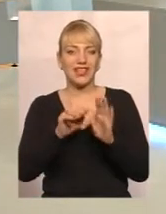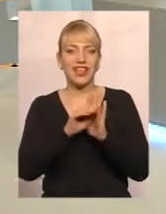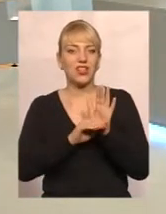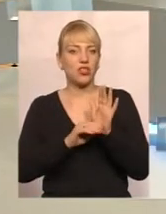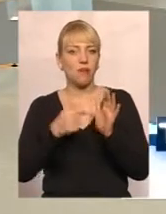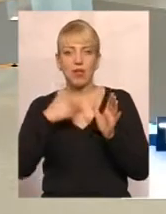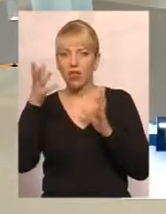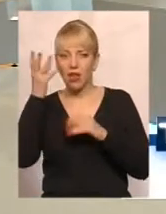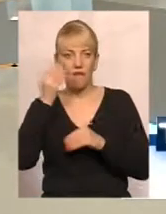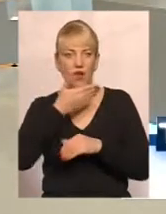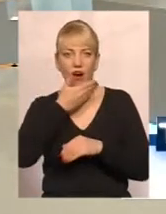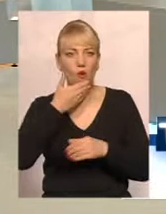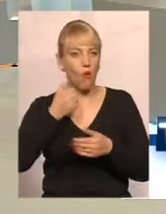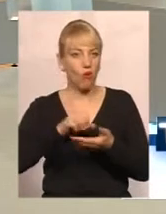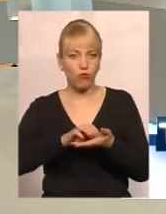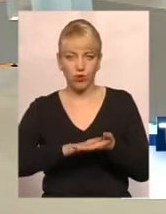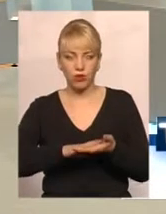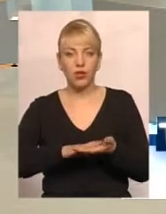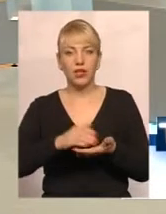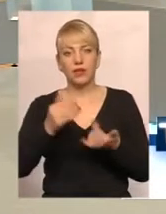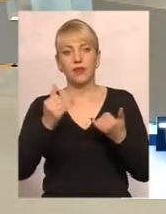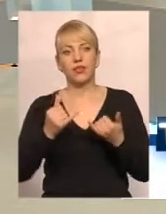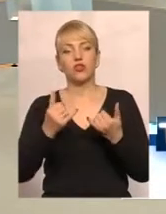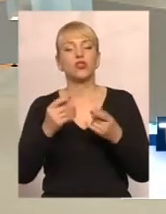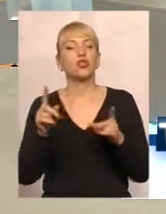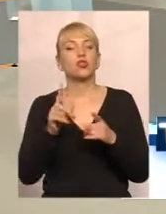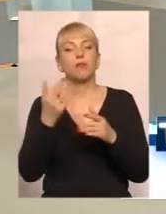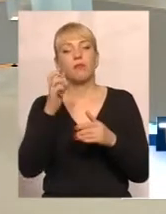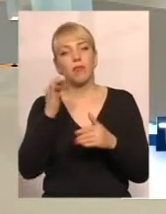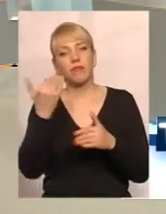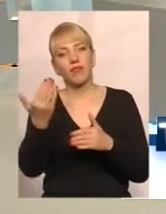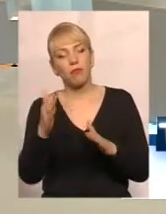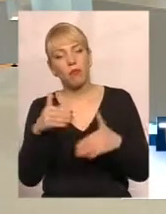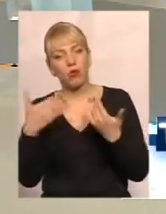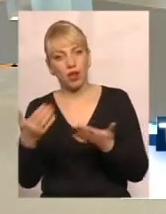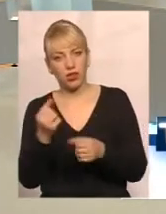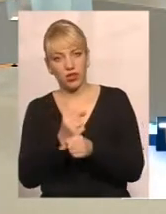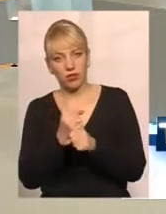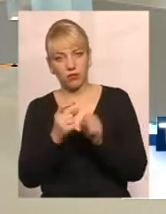на сьогоднішній день існують. Що ви порадили зробити? Тут